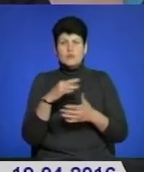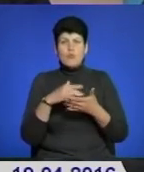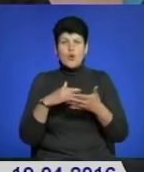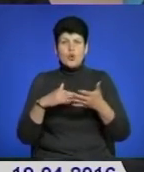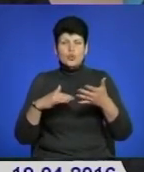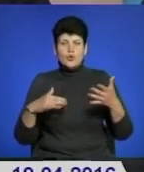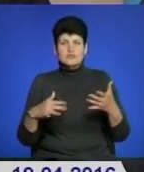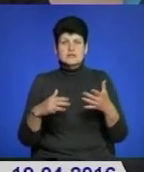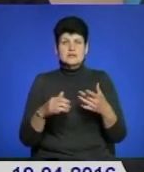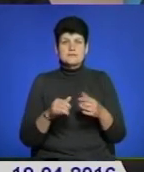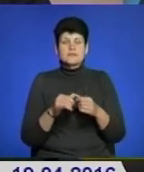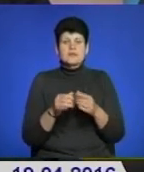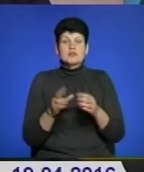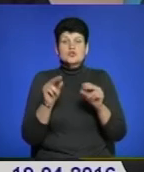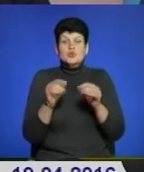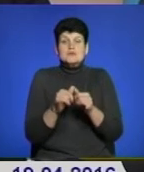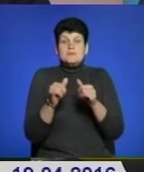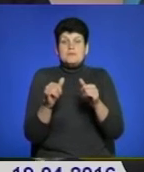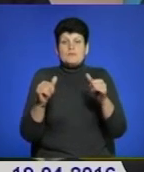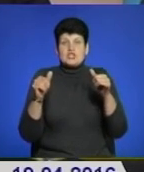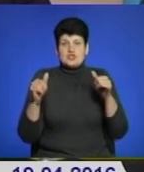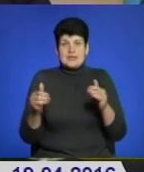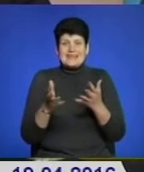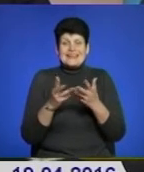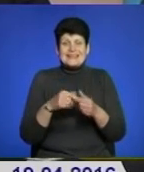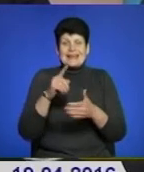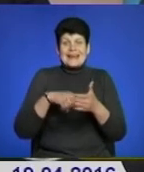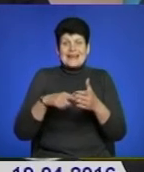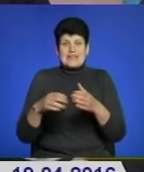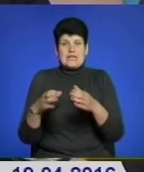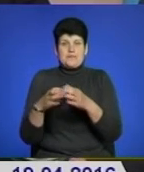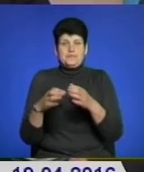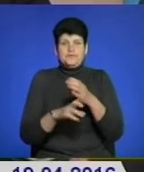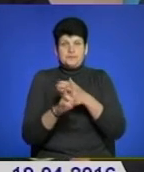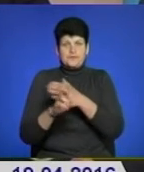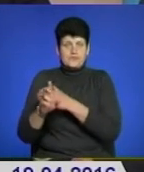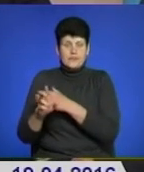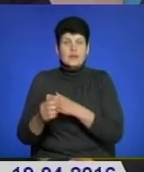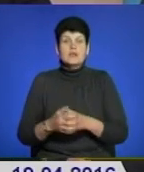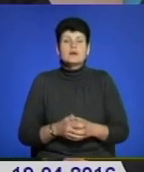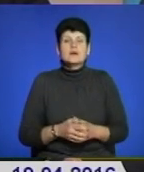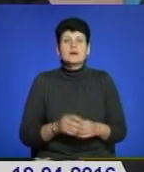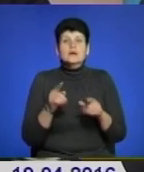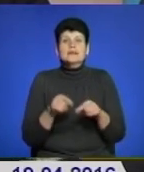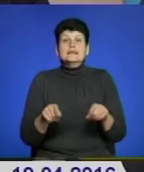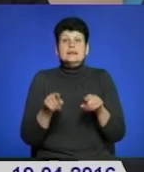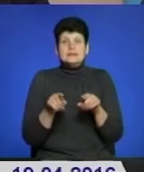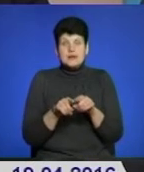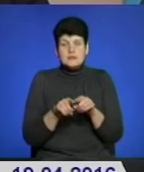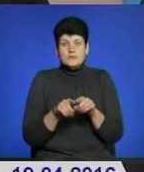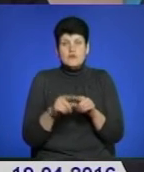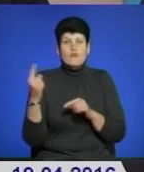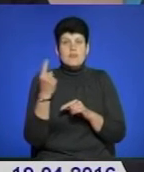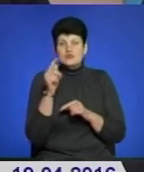тенденція до збільшення кількості релігійних громад. Так, вже в